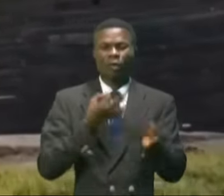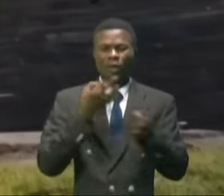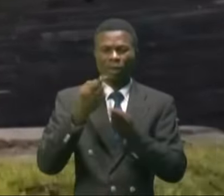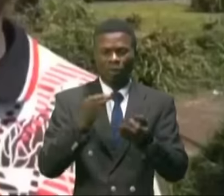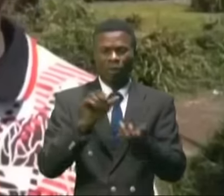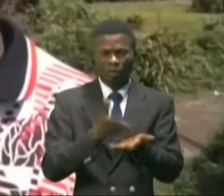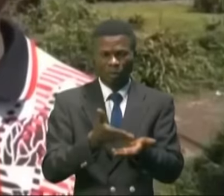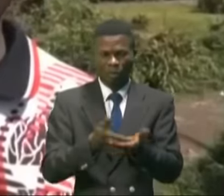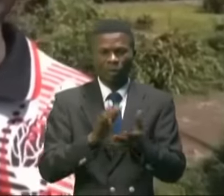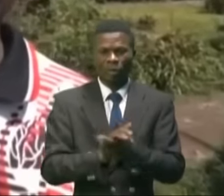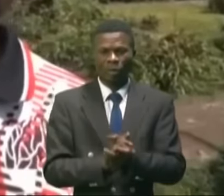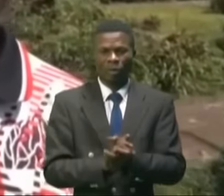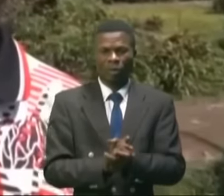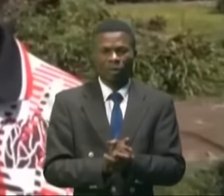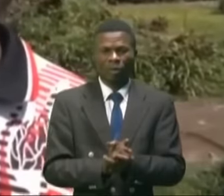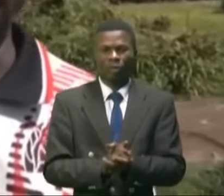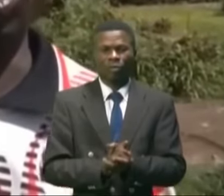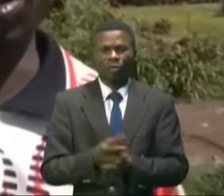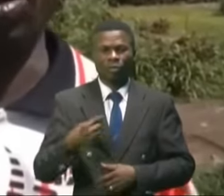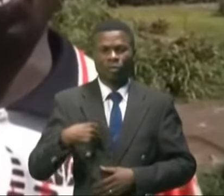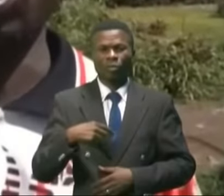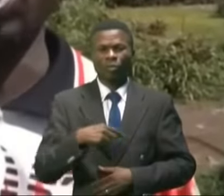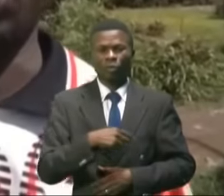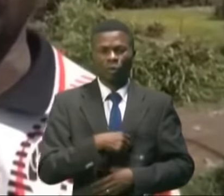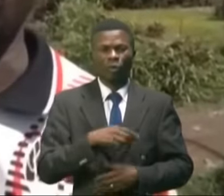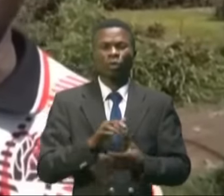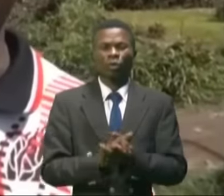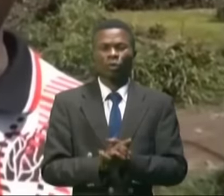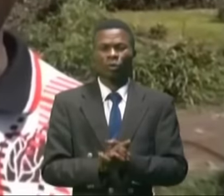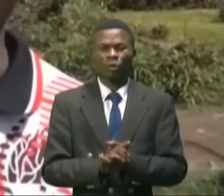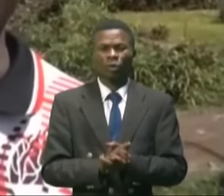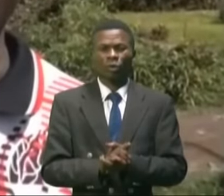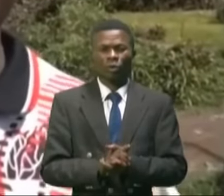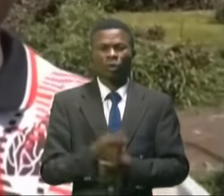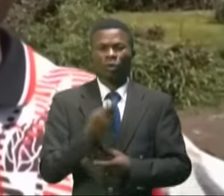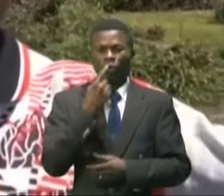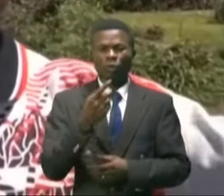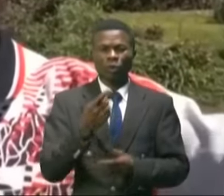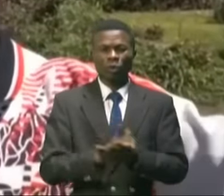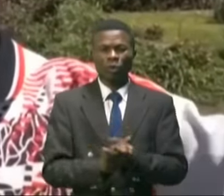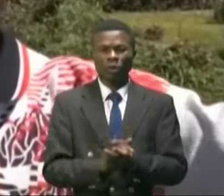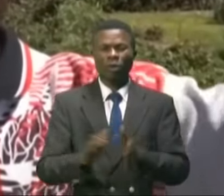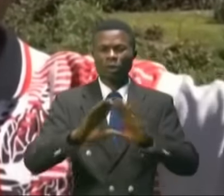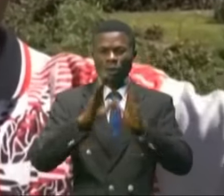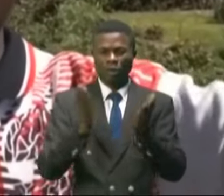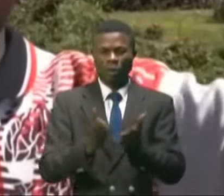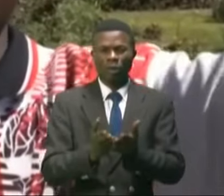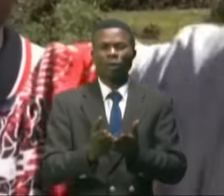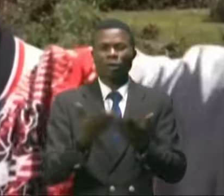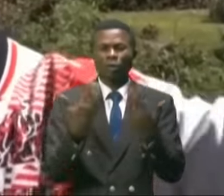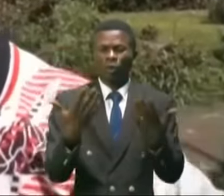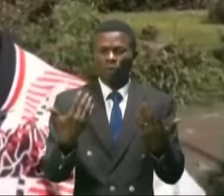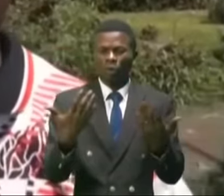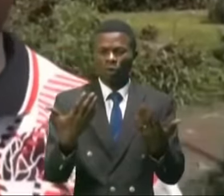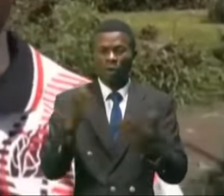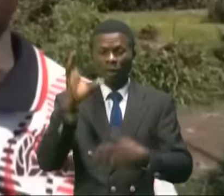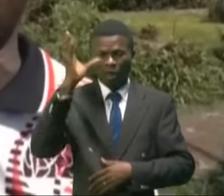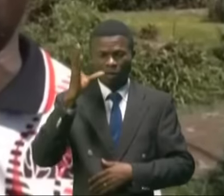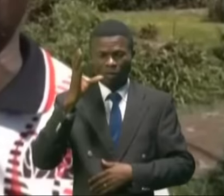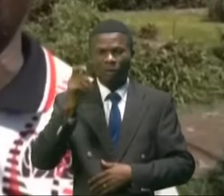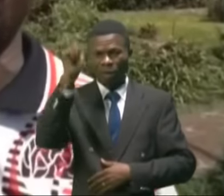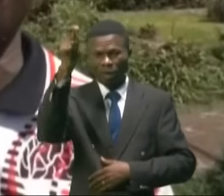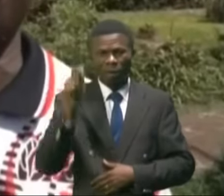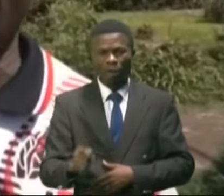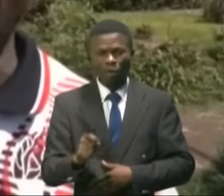-RDF. Tout Boué-Rimana est entre les mains de Soda